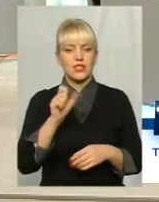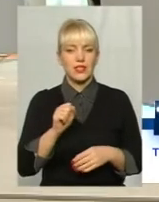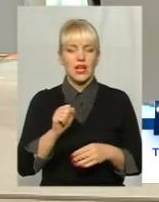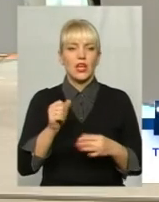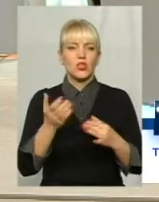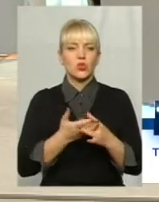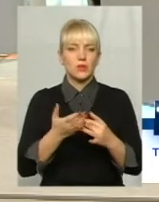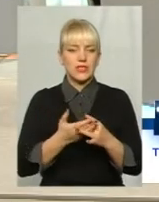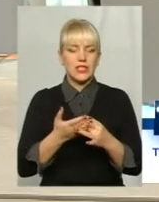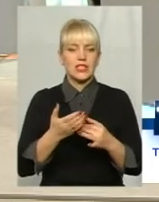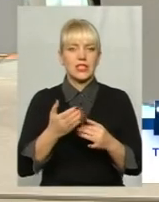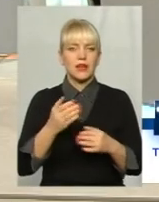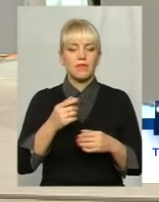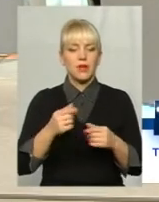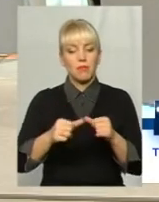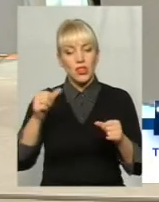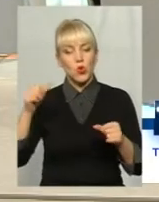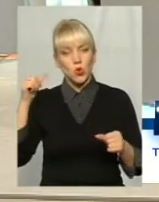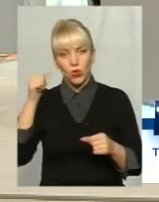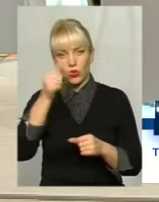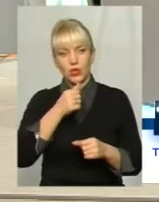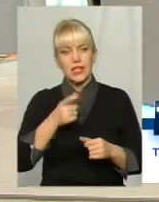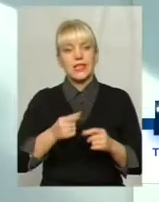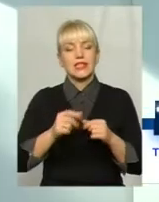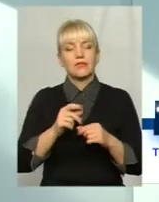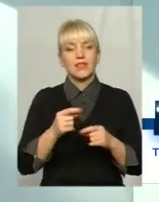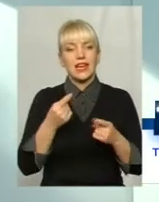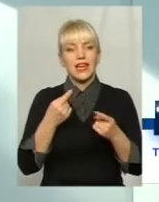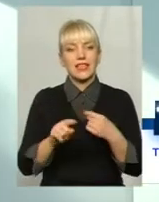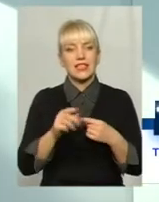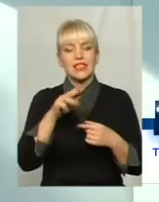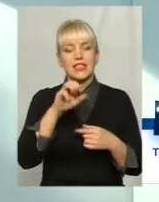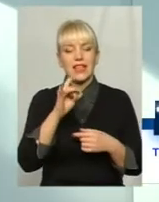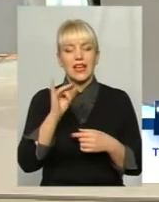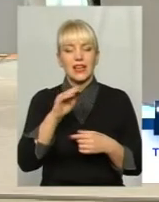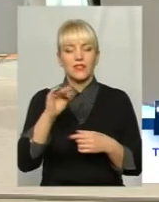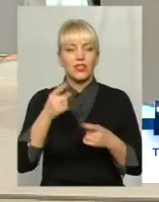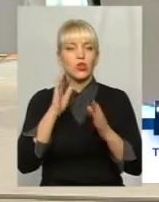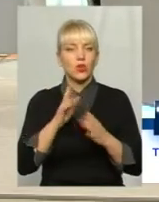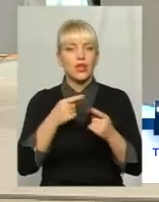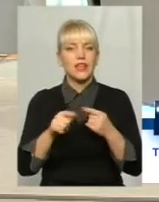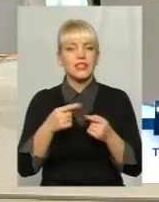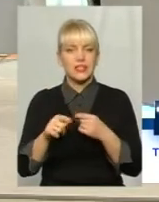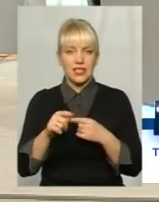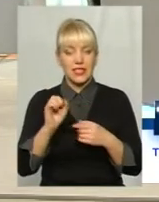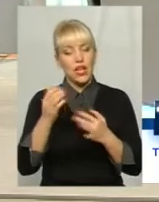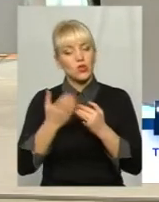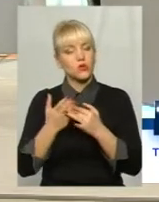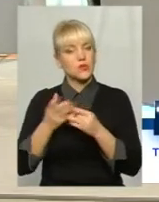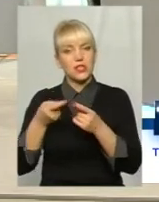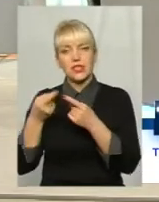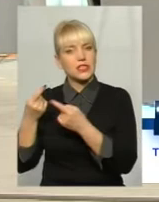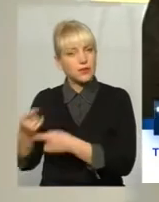минулого опального сезону? За минулий опальний сезон, різницю в тарифах. тільки різницю? Тільки різницю в тарифах. Тобто, а субсидії